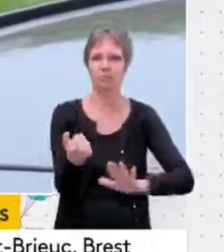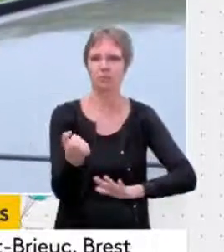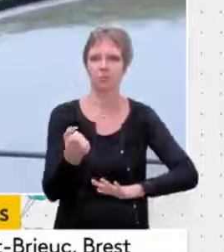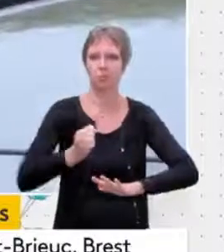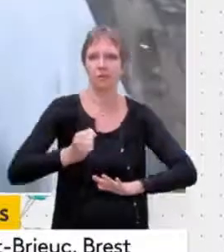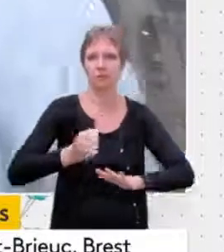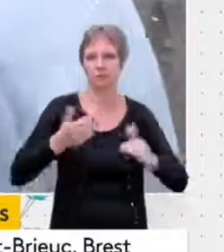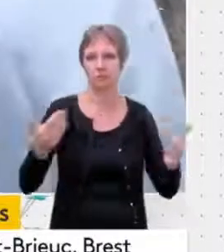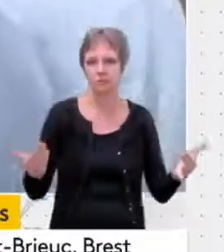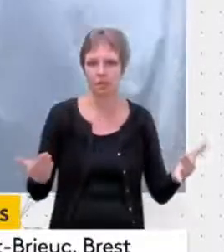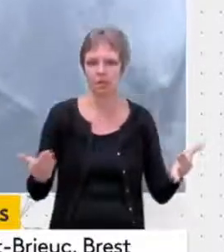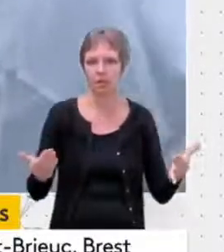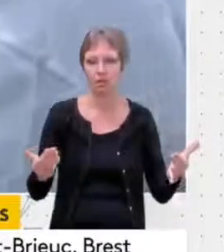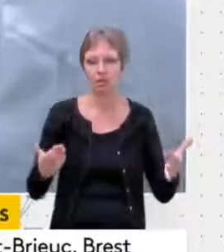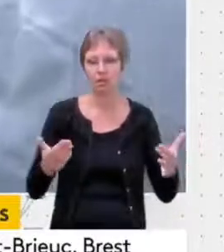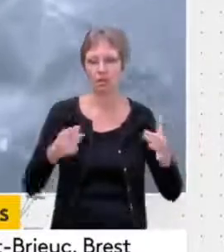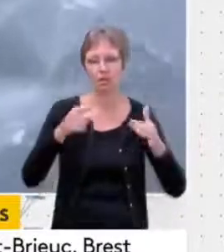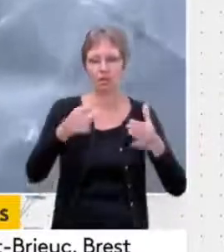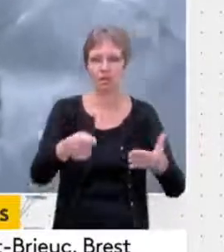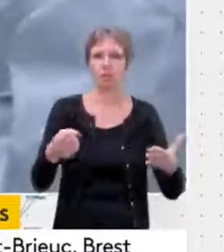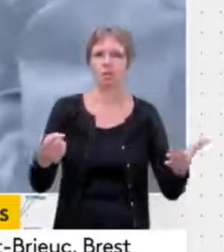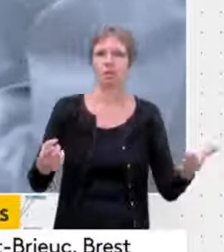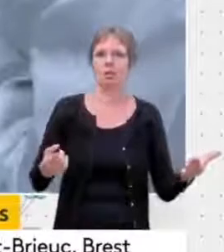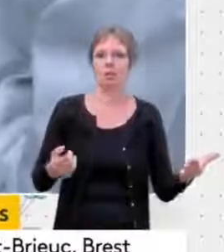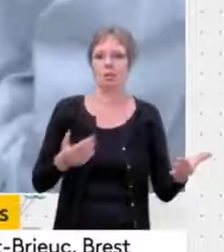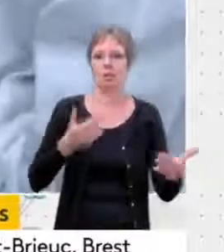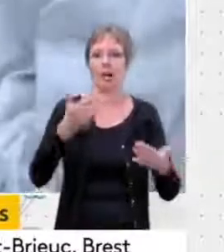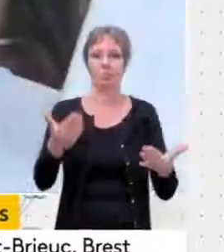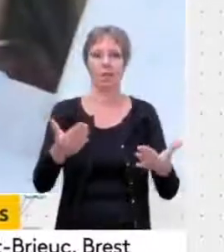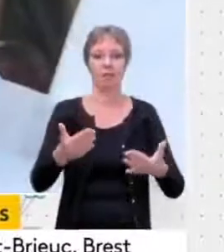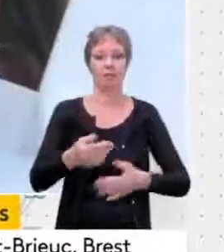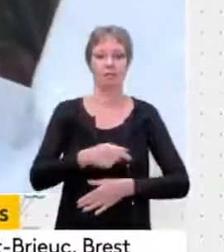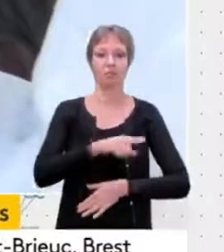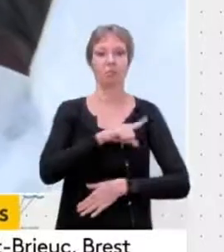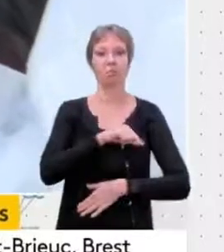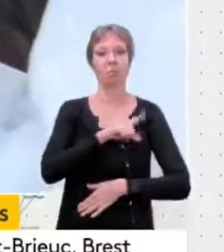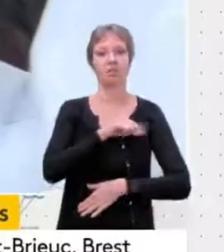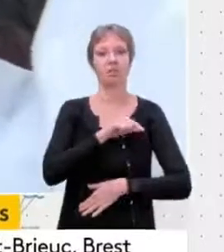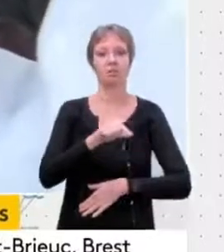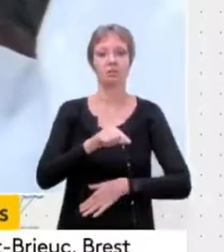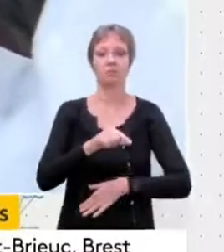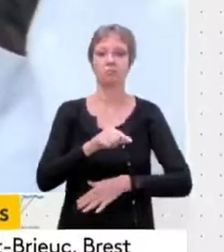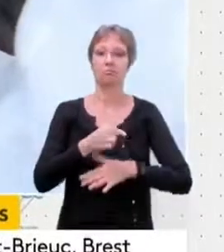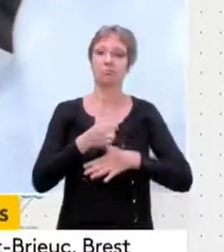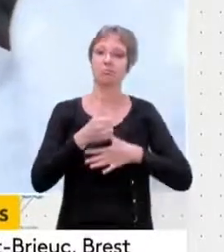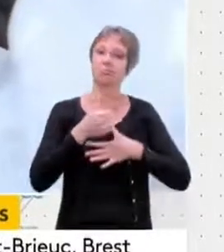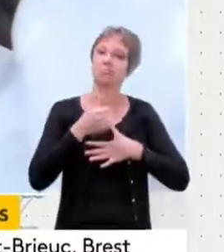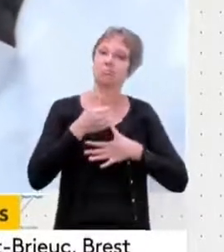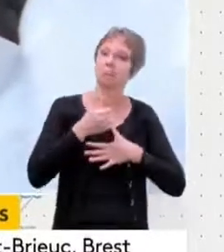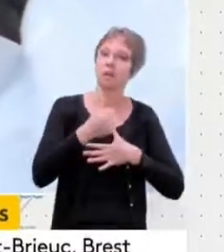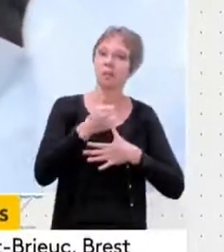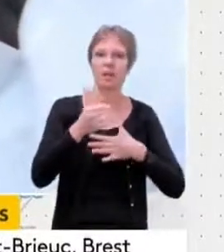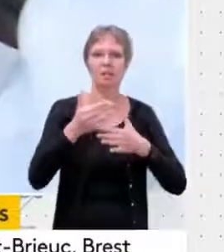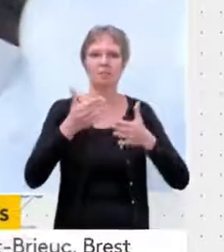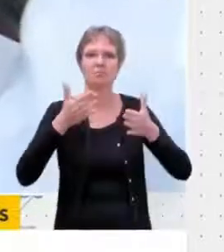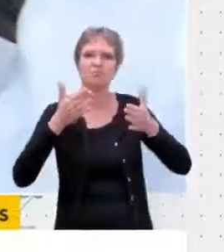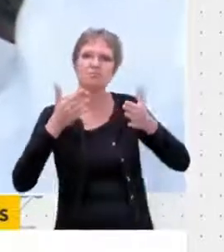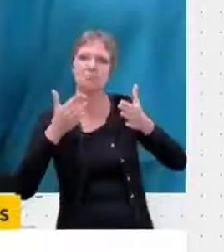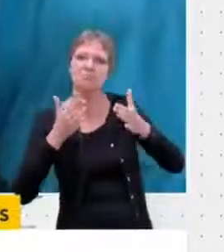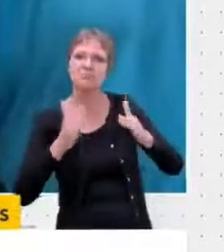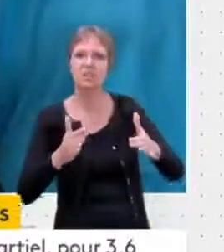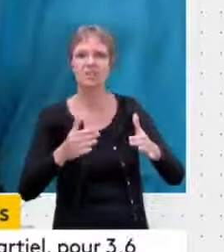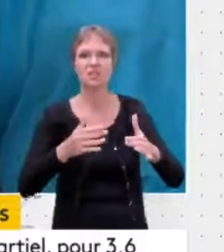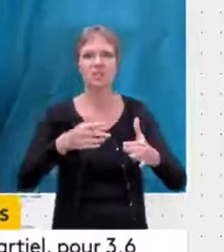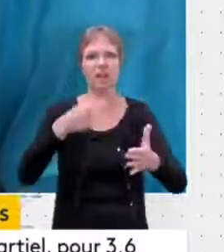question sur le fait que la police décide qu'est-ce qui est, par exemple, du domaine du vital ou